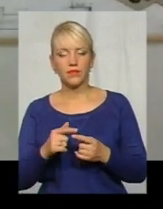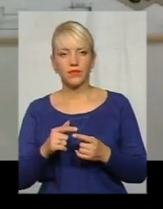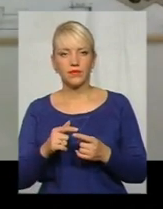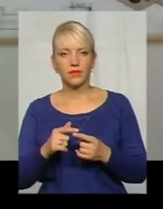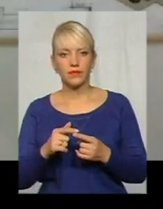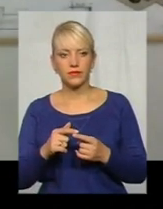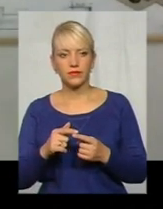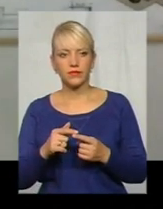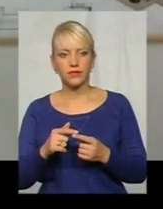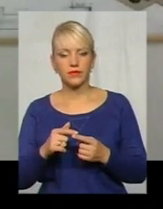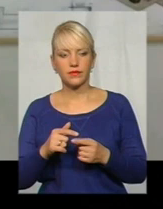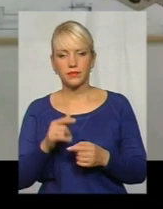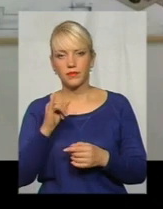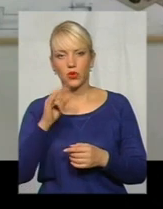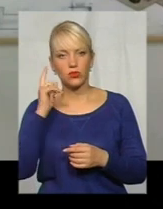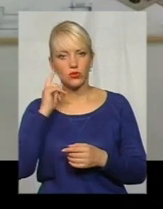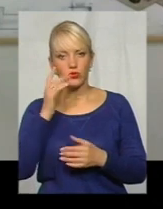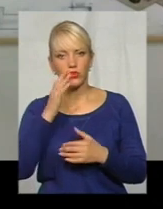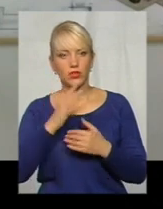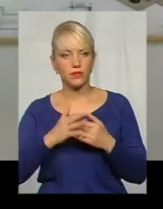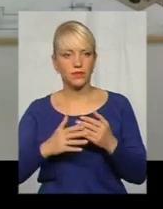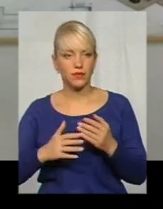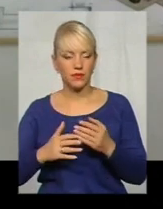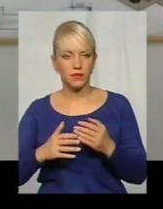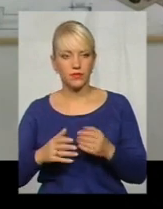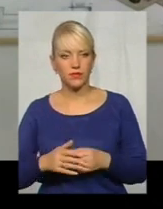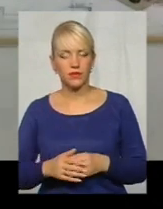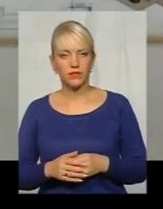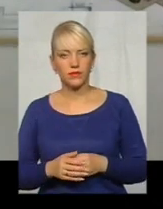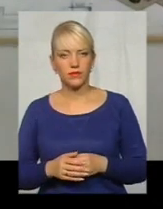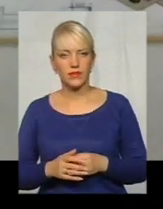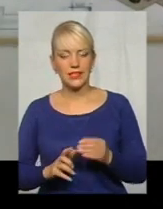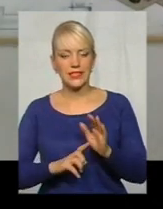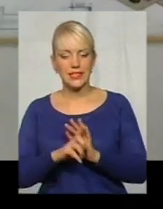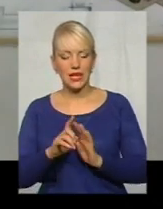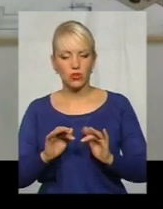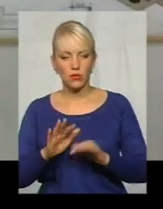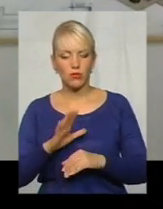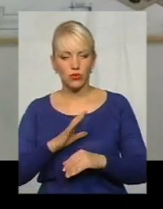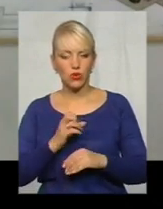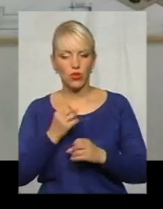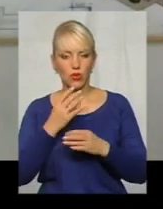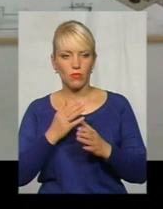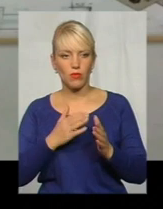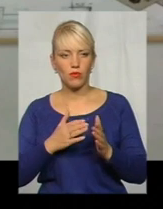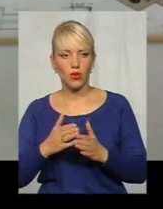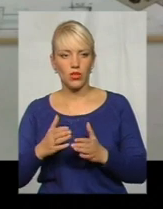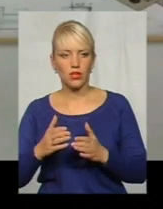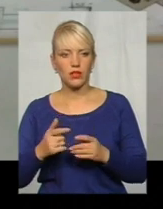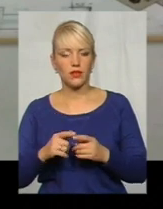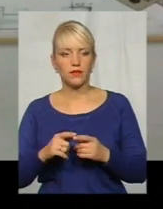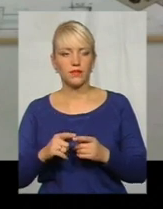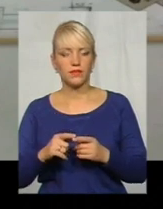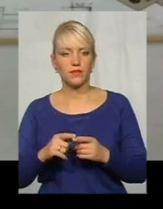Астарта стала добропорядним набувачем,